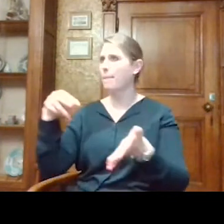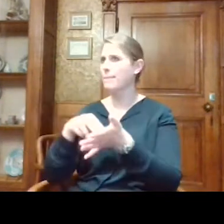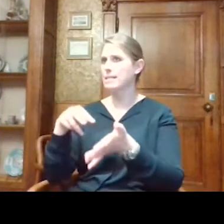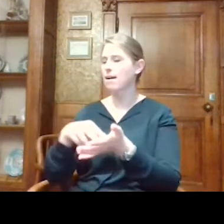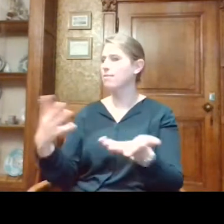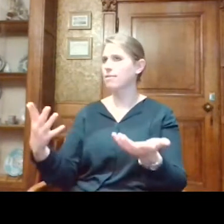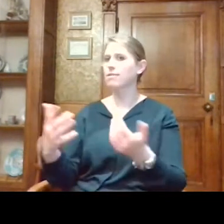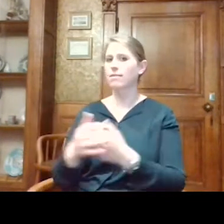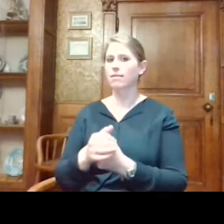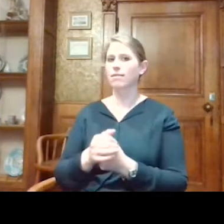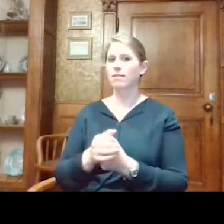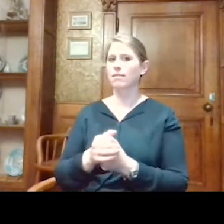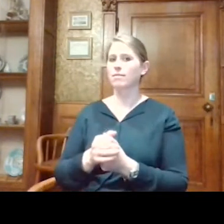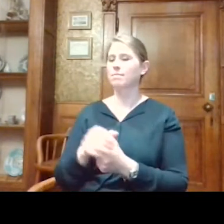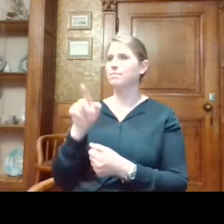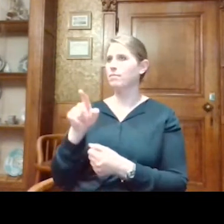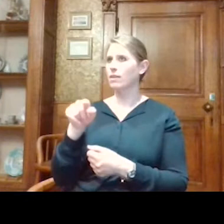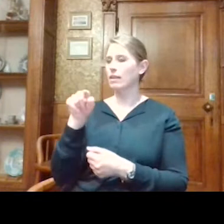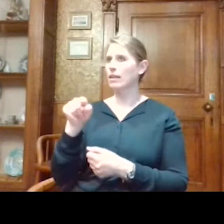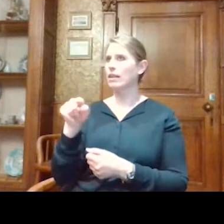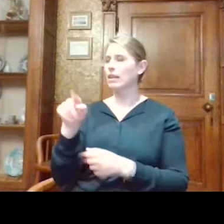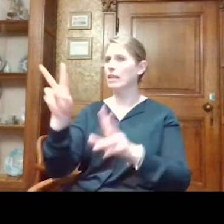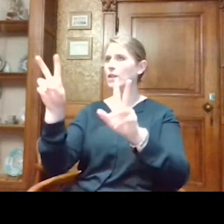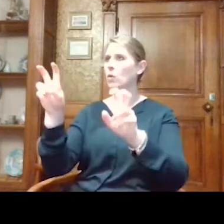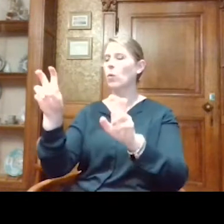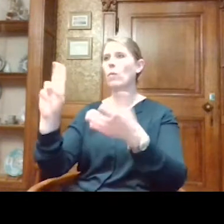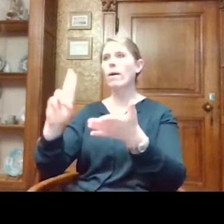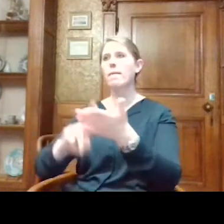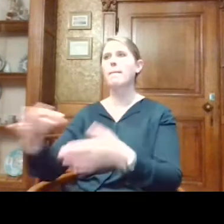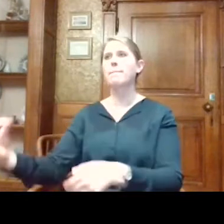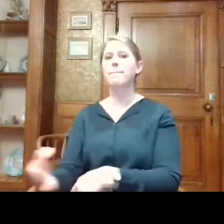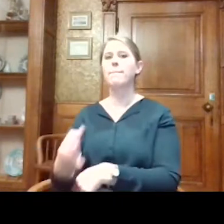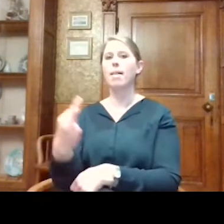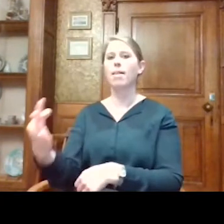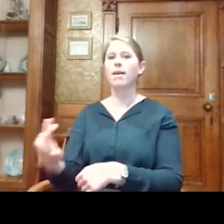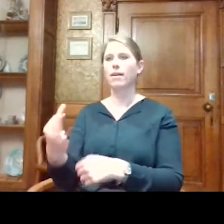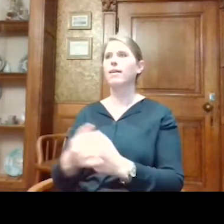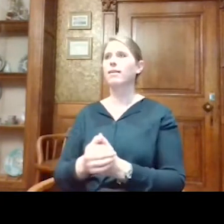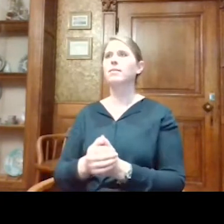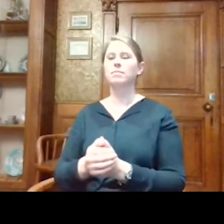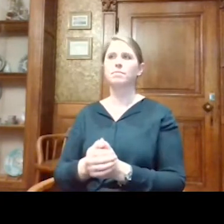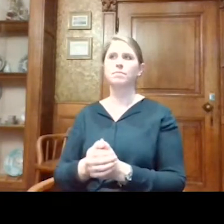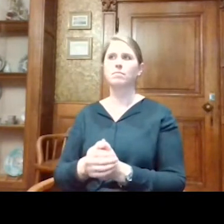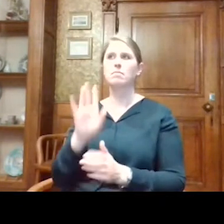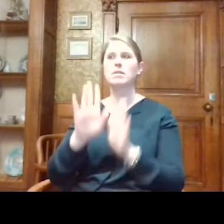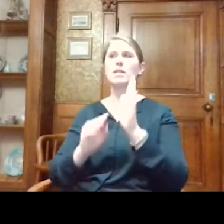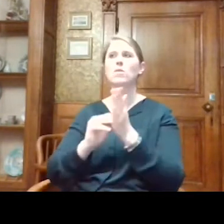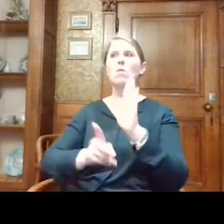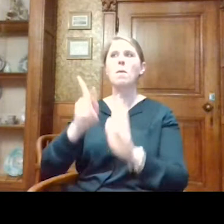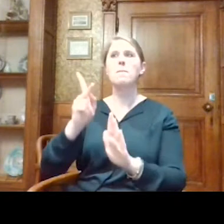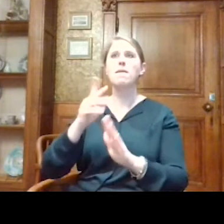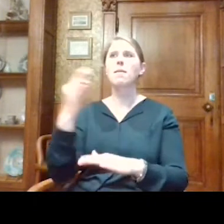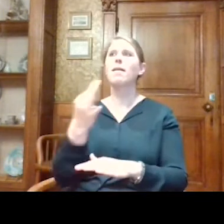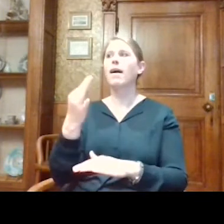Dus het belang van dit onderwerp is daar zo mogelijk nog groter in dan in een fysieke